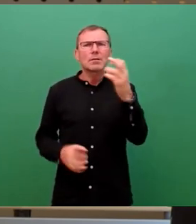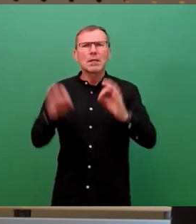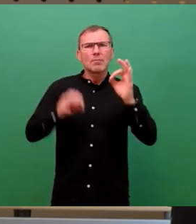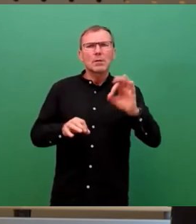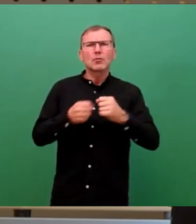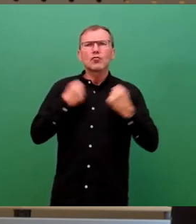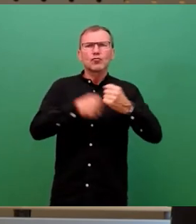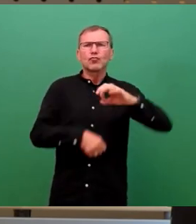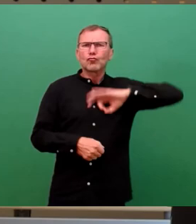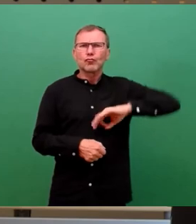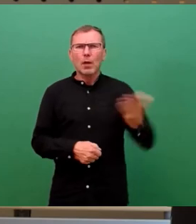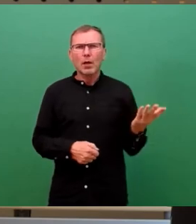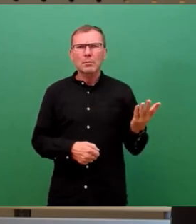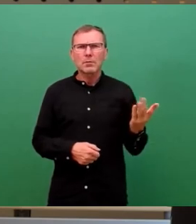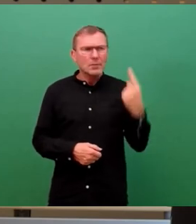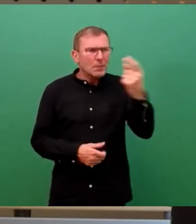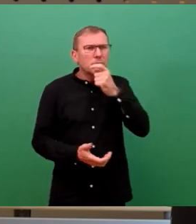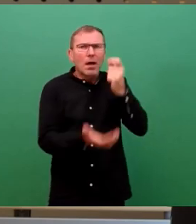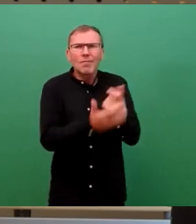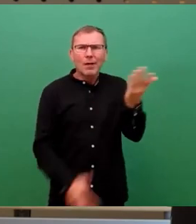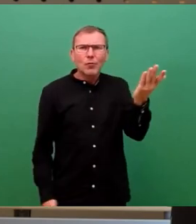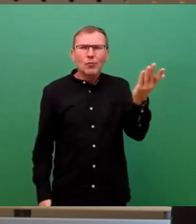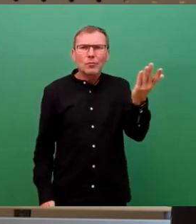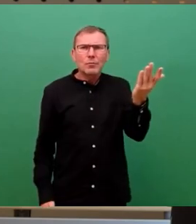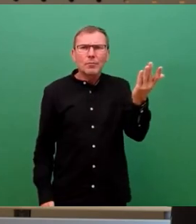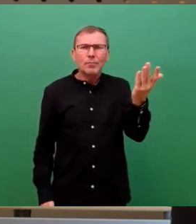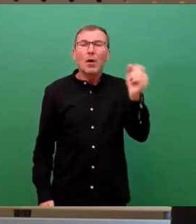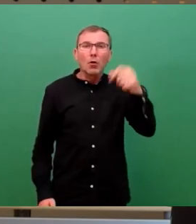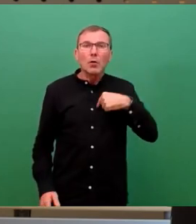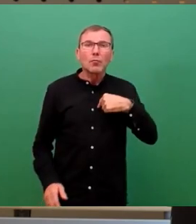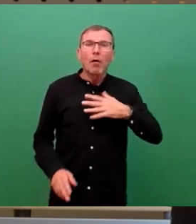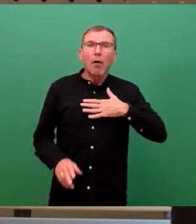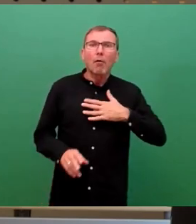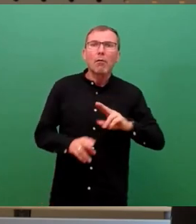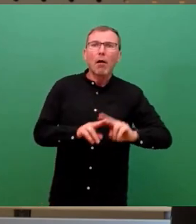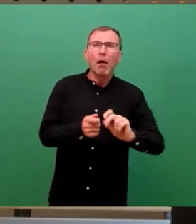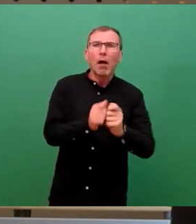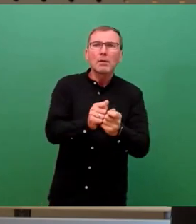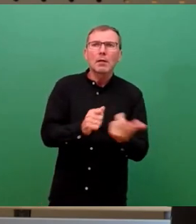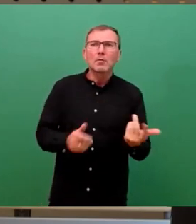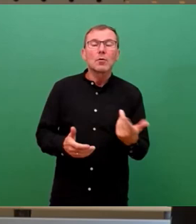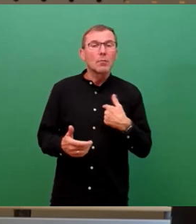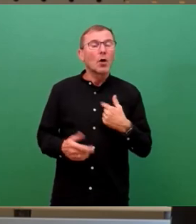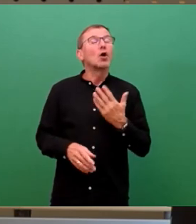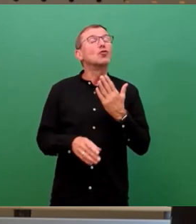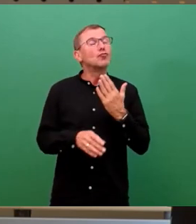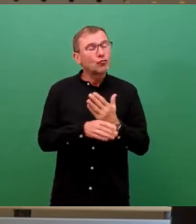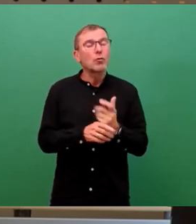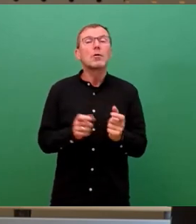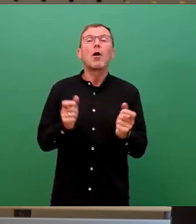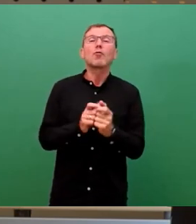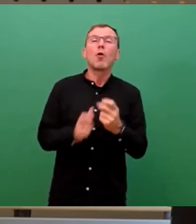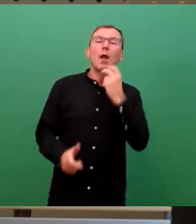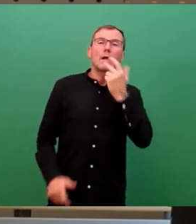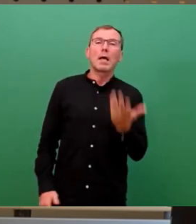ist doch der Staat in der direkten Verantwortung. Da könnten wir übrigens auch korrigierend eingreifen. Wir haben übrigens auch Kohleenergie hier.